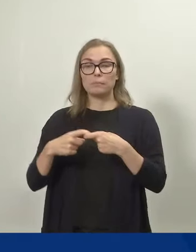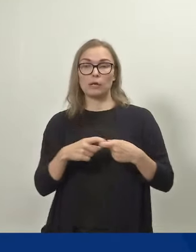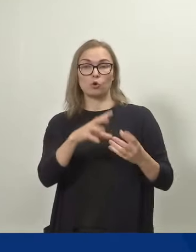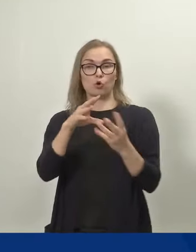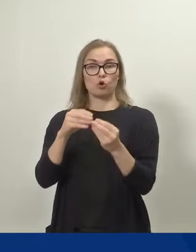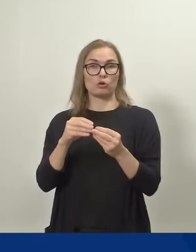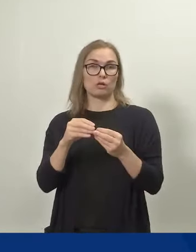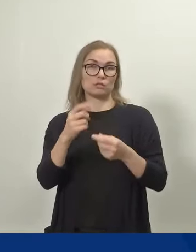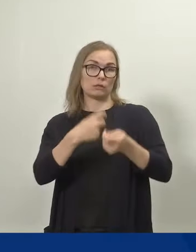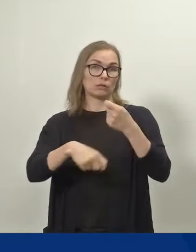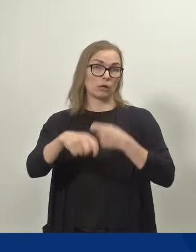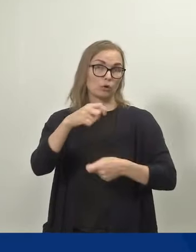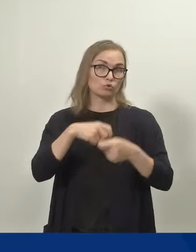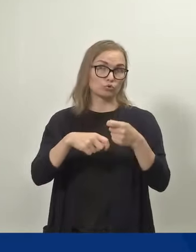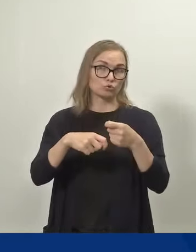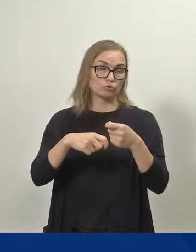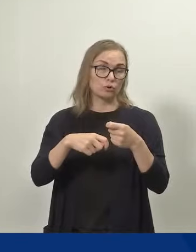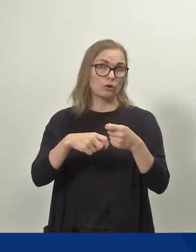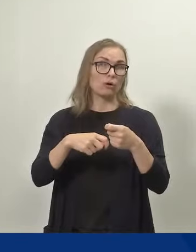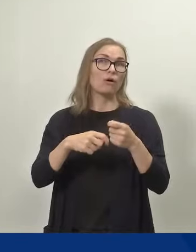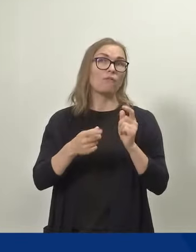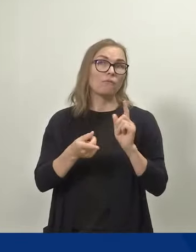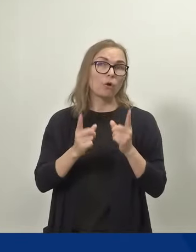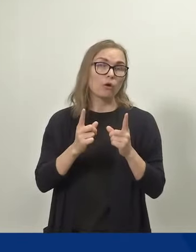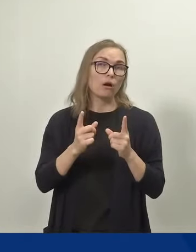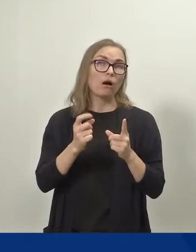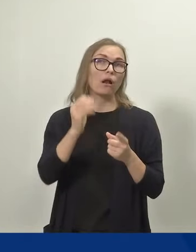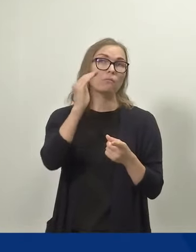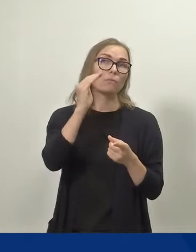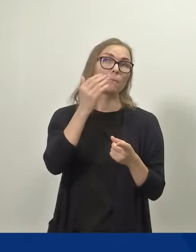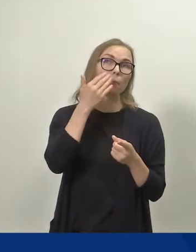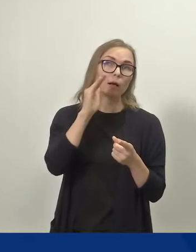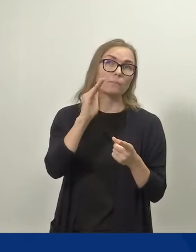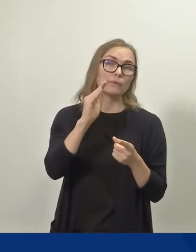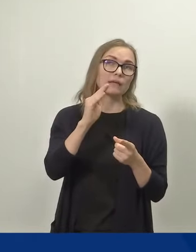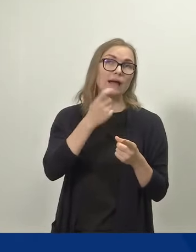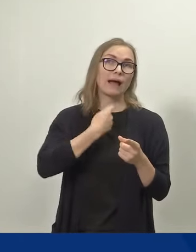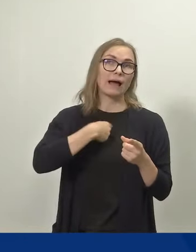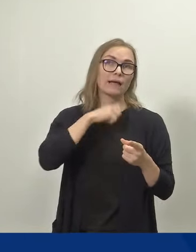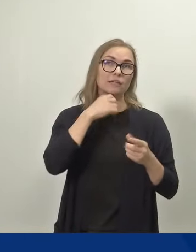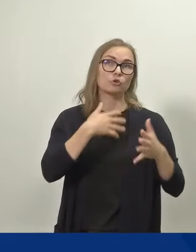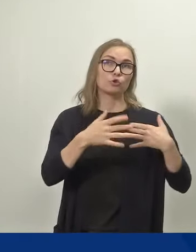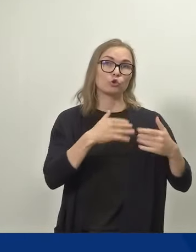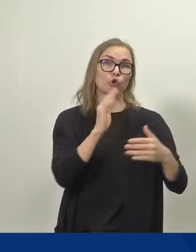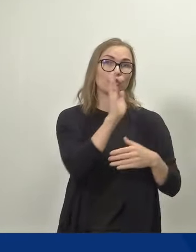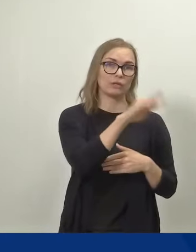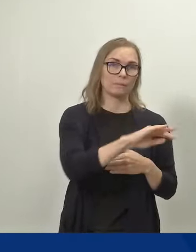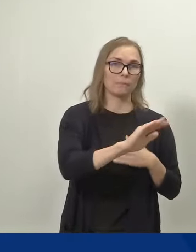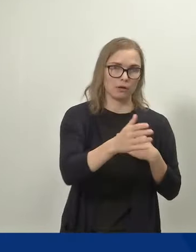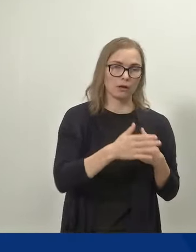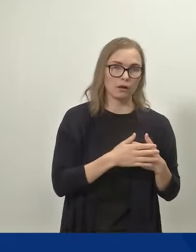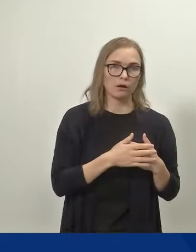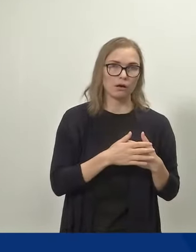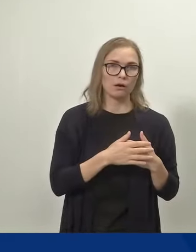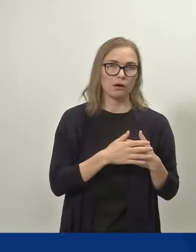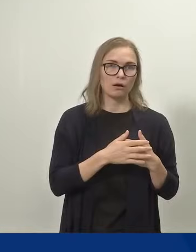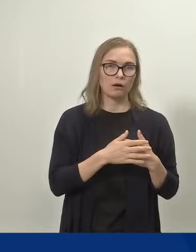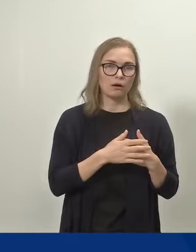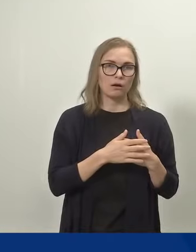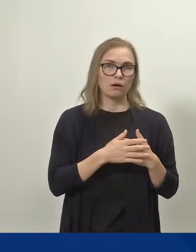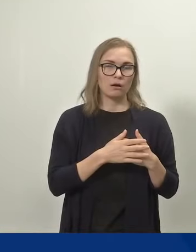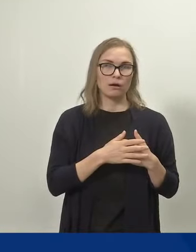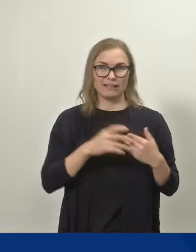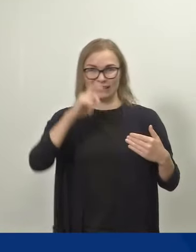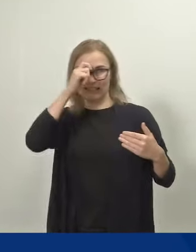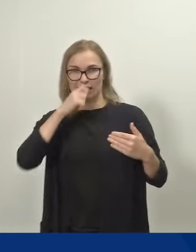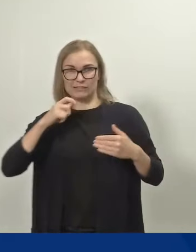tilanteen kannalta on edullisempaa, että äiti palaa töihin sen sijaan, että hän ja isä